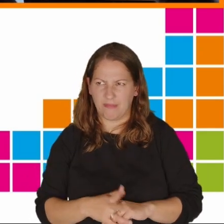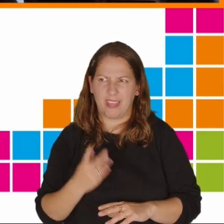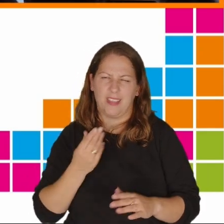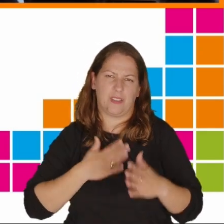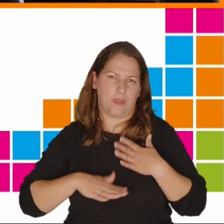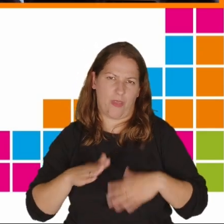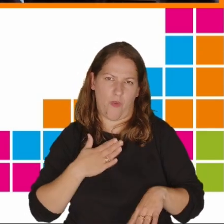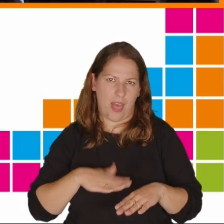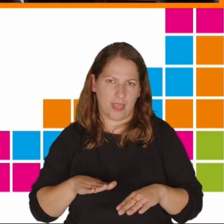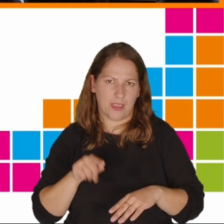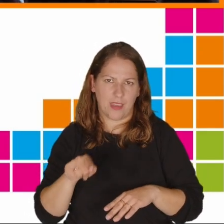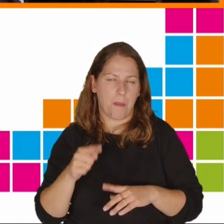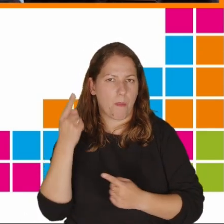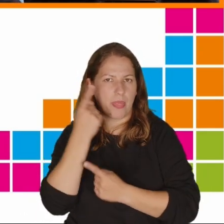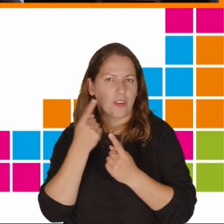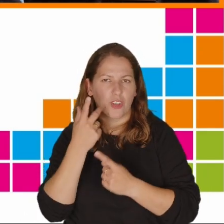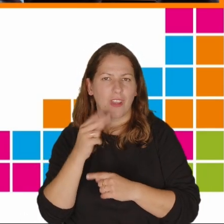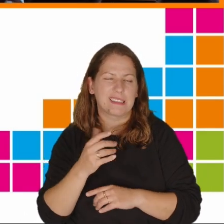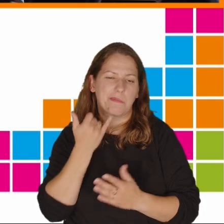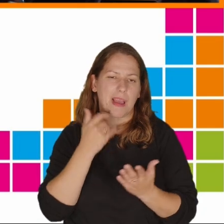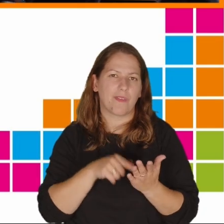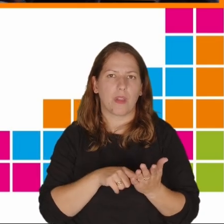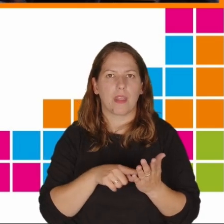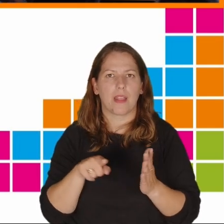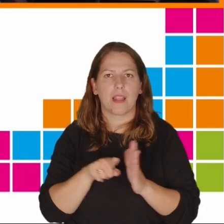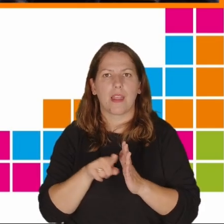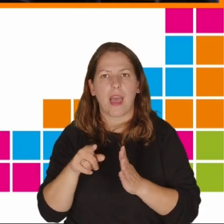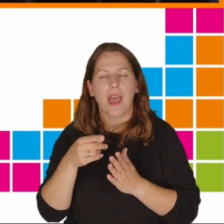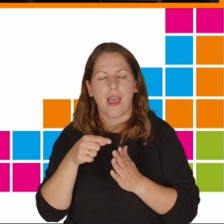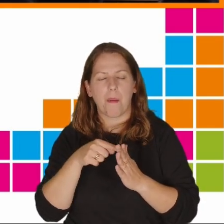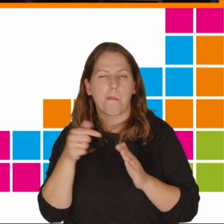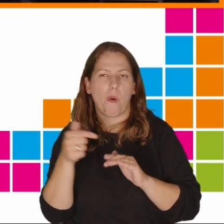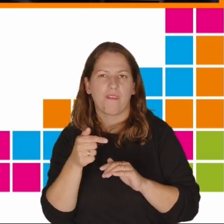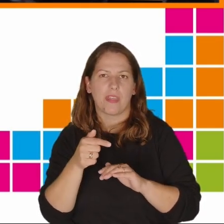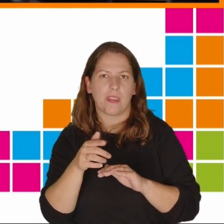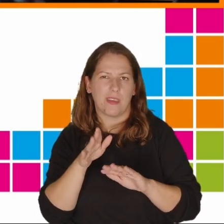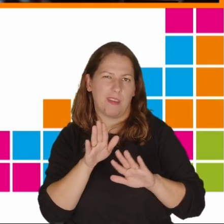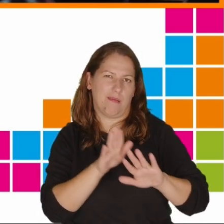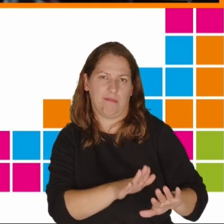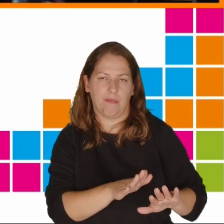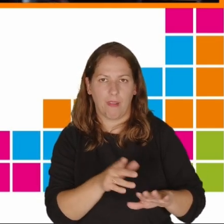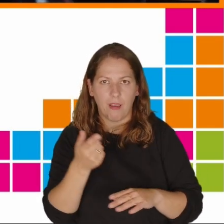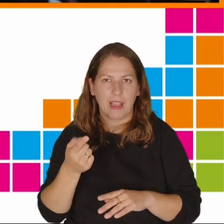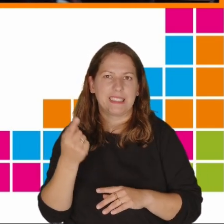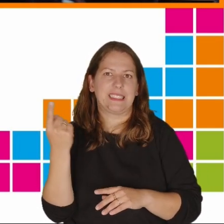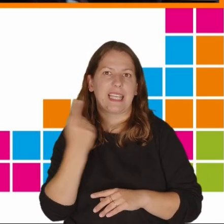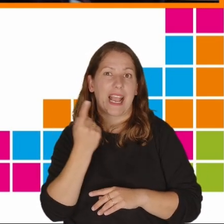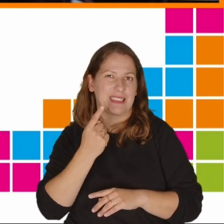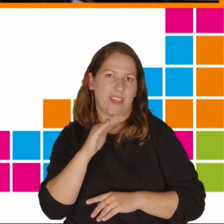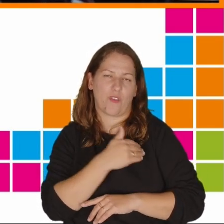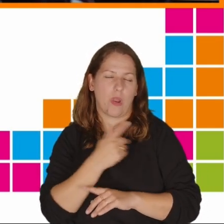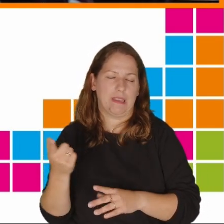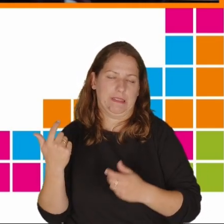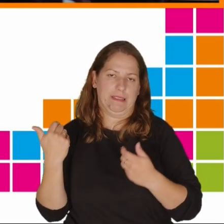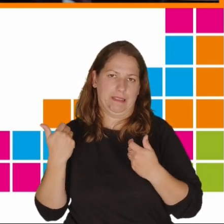zadowoleni z takiego podejścia, że smartfony, tablety i ekrany powinny zostać tak naprawdę zakazane w szkołach